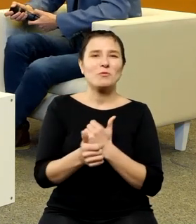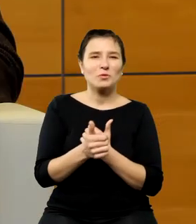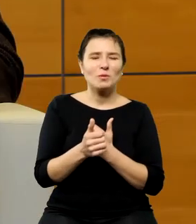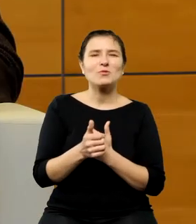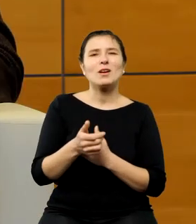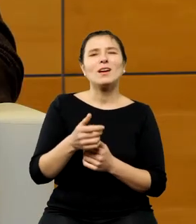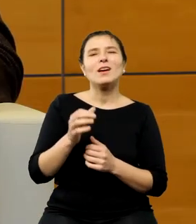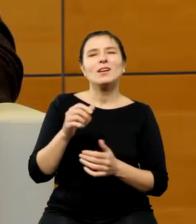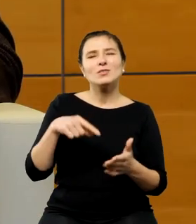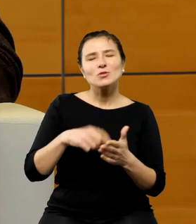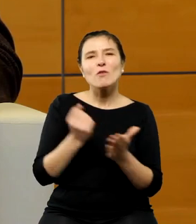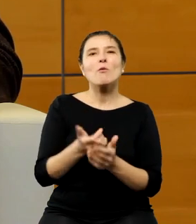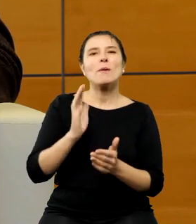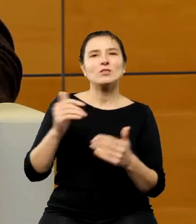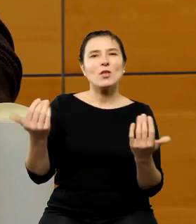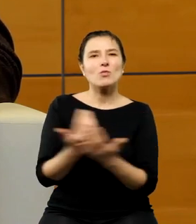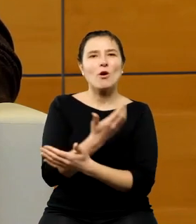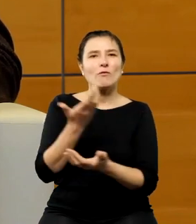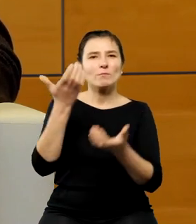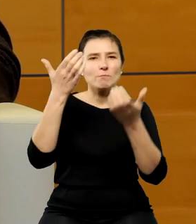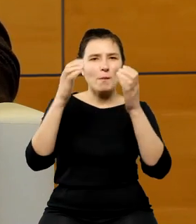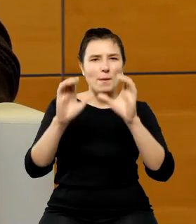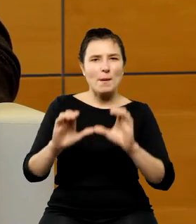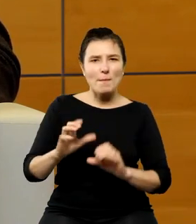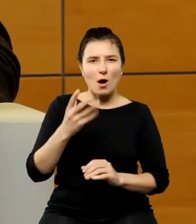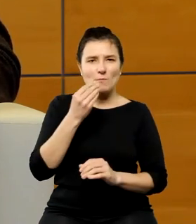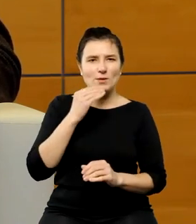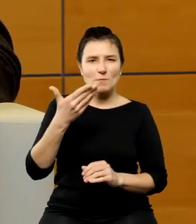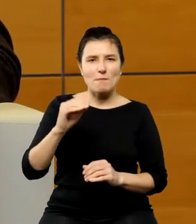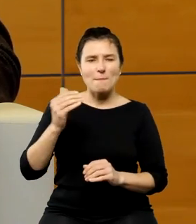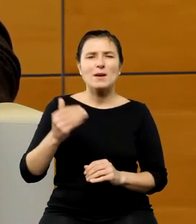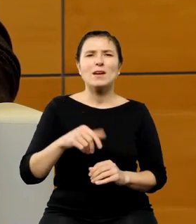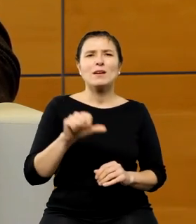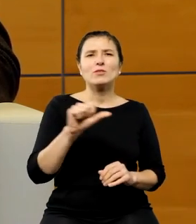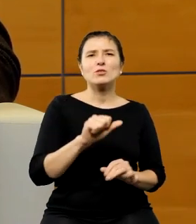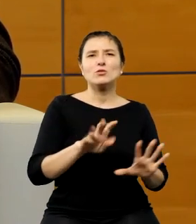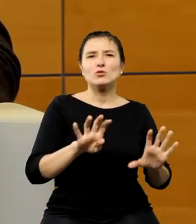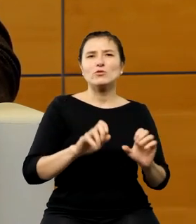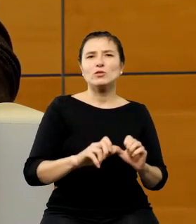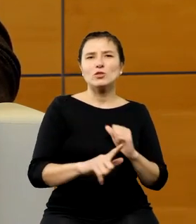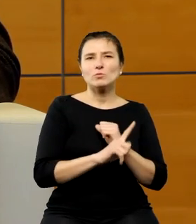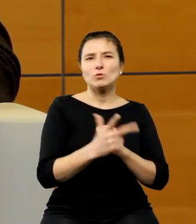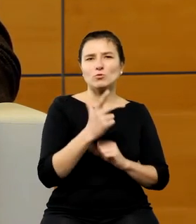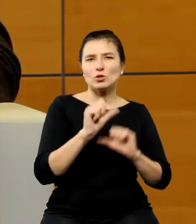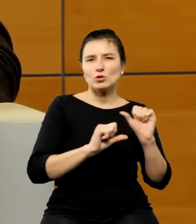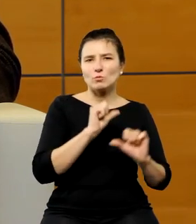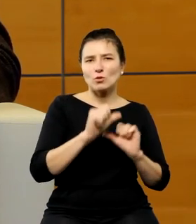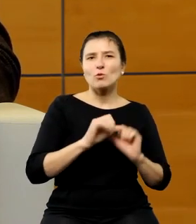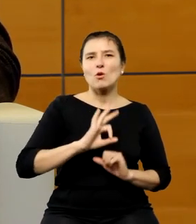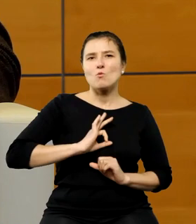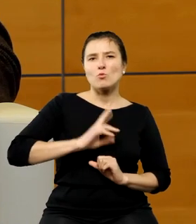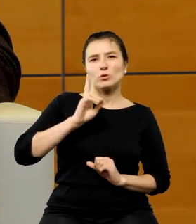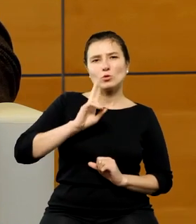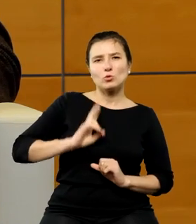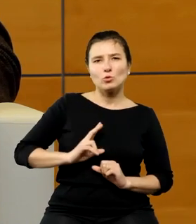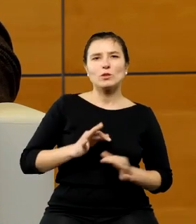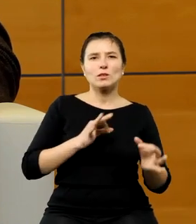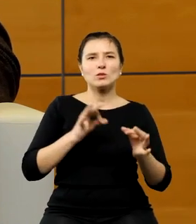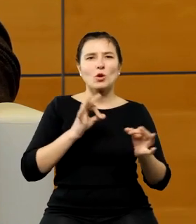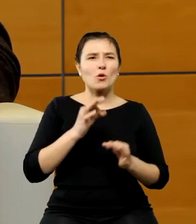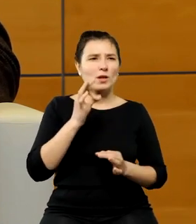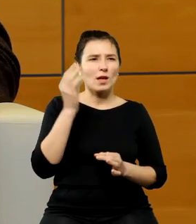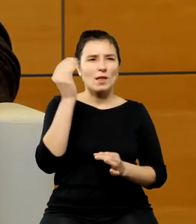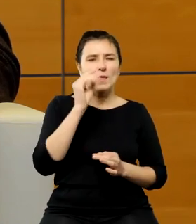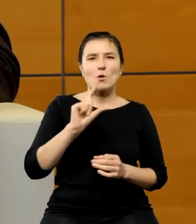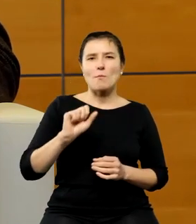w 1973 roku w moim instytucie macierzystnym instytucie historii nauki Polskiej Akademii Nauk